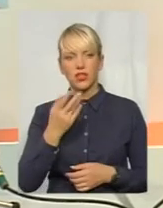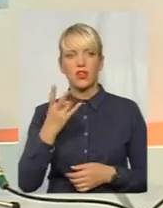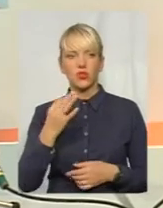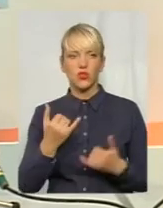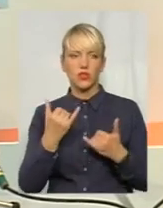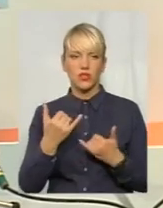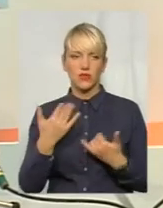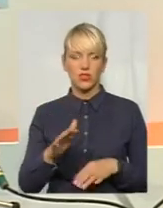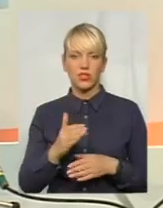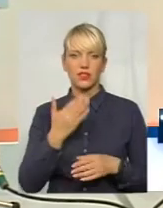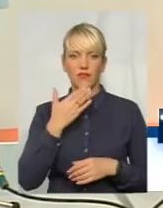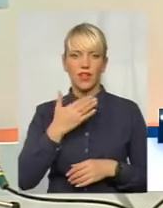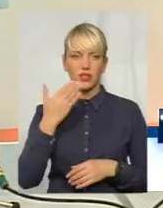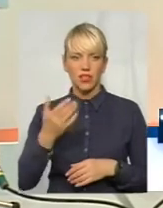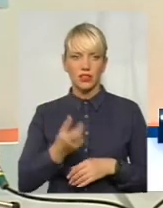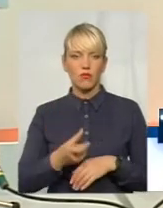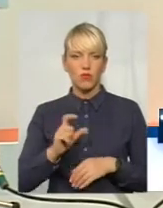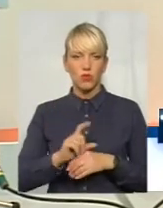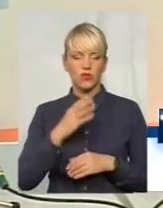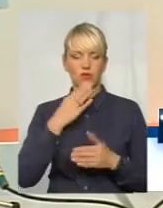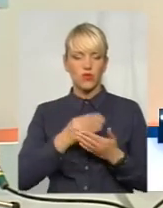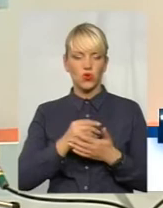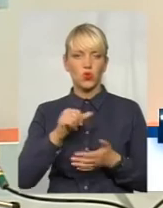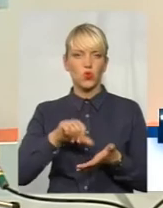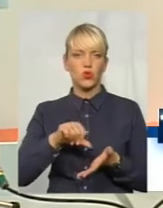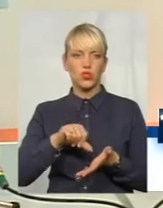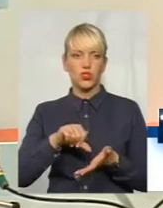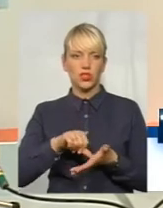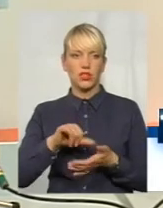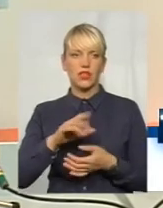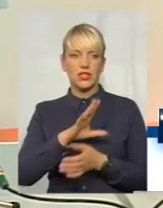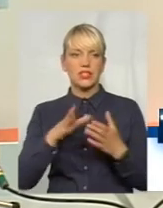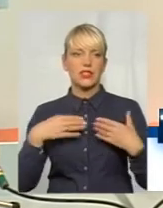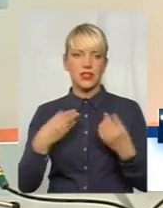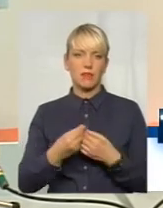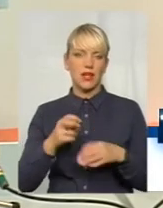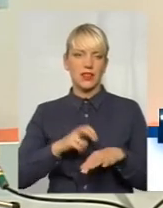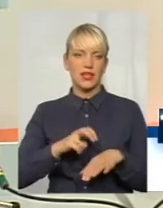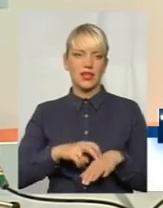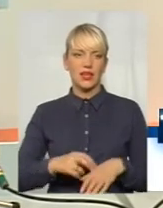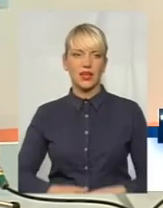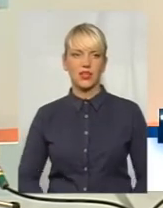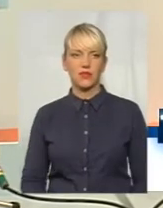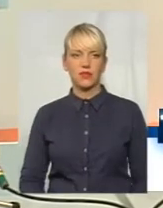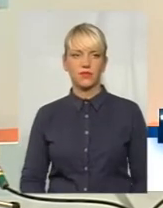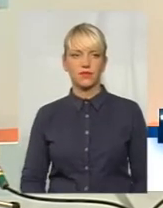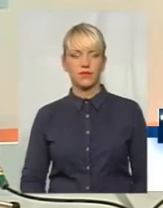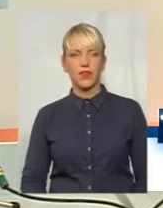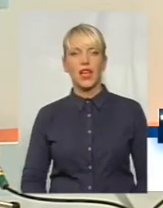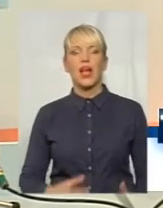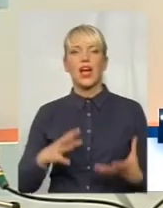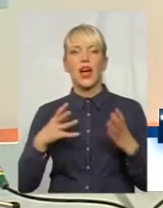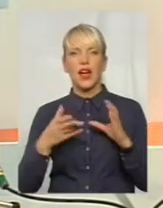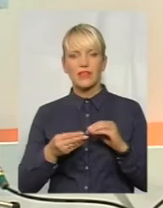зараз вони вже звертаються більше в амбулаторії, до сімейних лікарів і педіатрів. Зараз взагалі, щеплення,